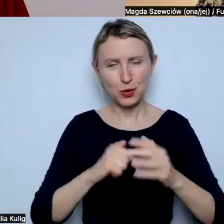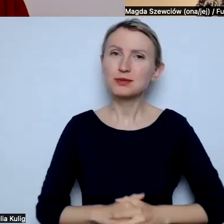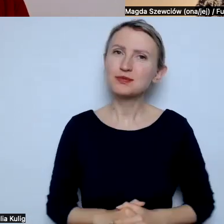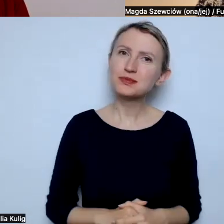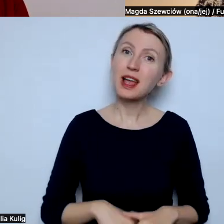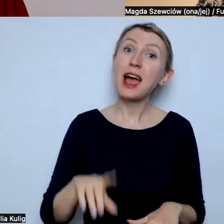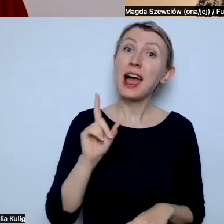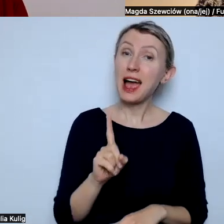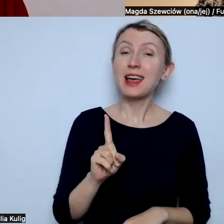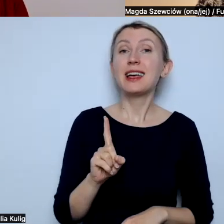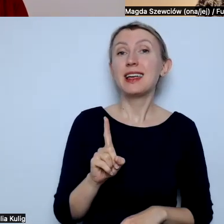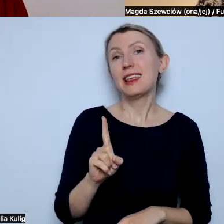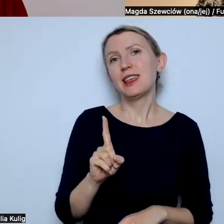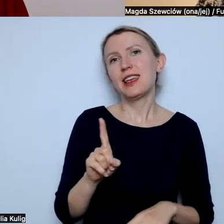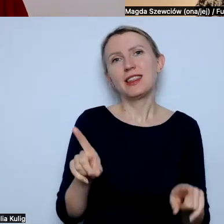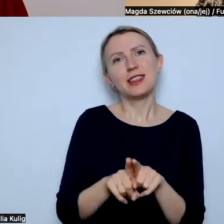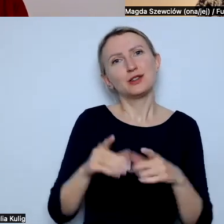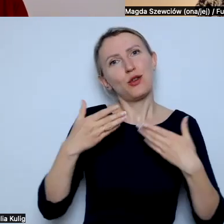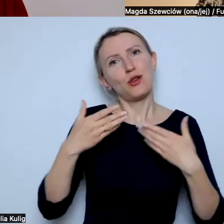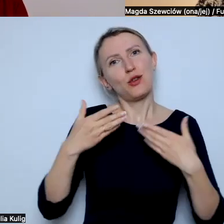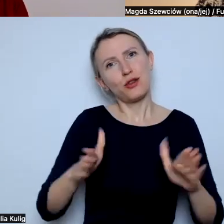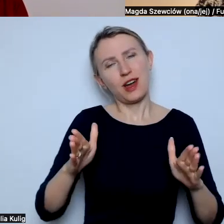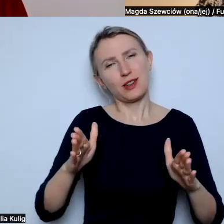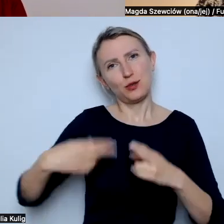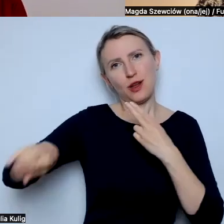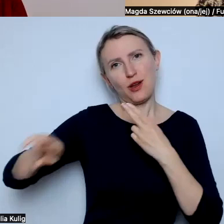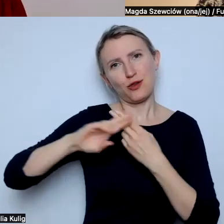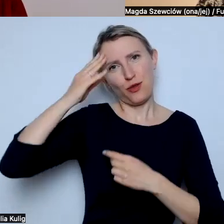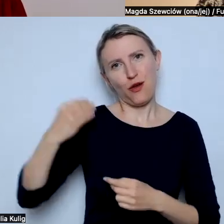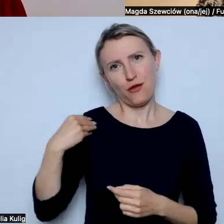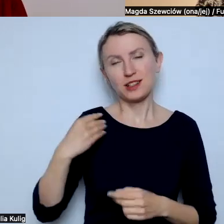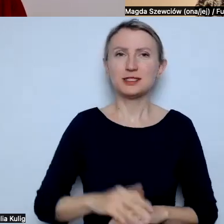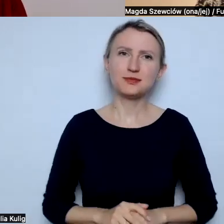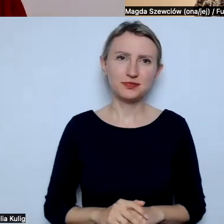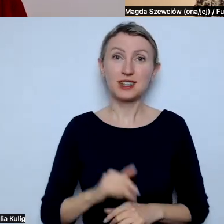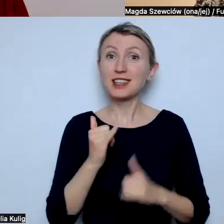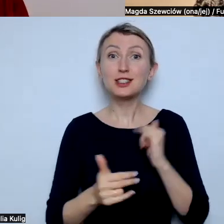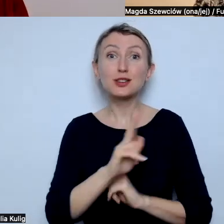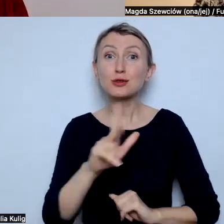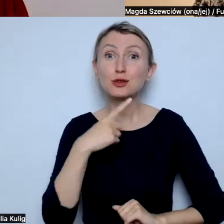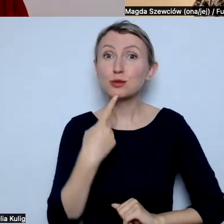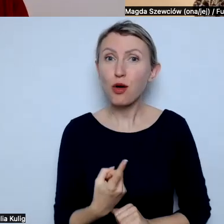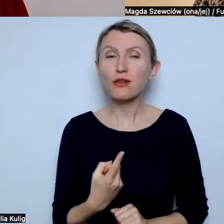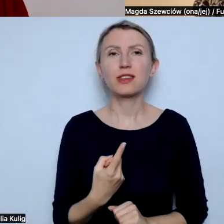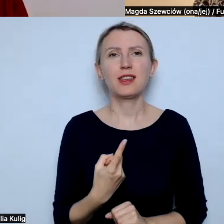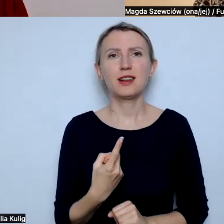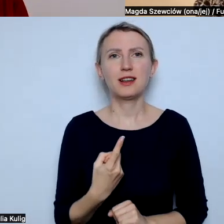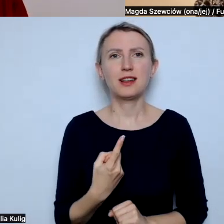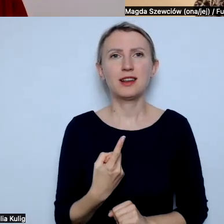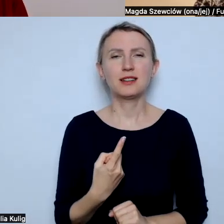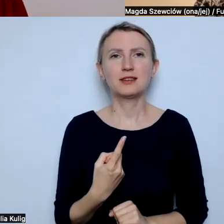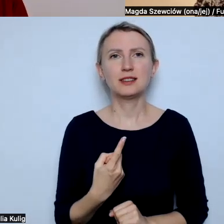ale właśnie też otwartością na feedback. Jeśli w którymś momencie ktoś powie, jakiś